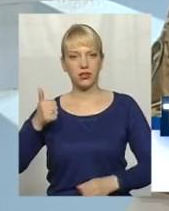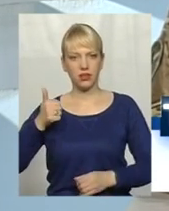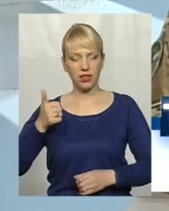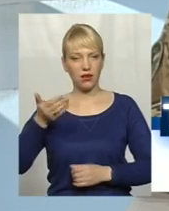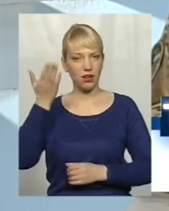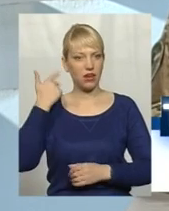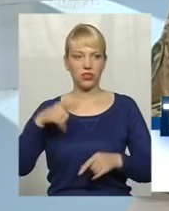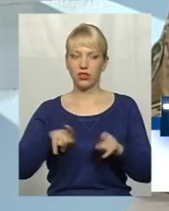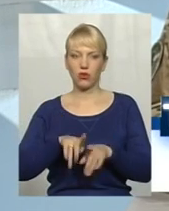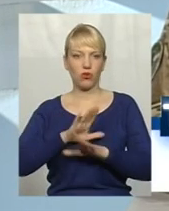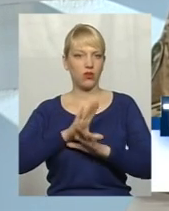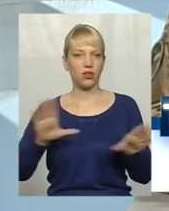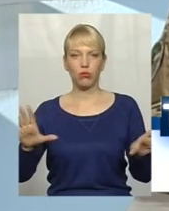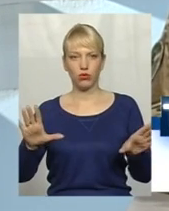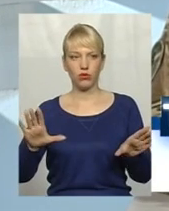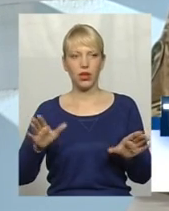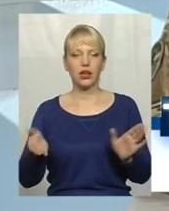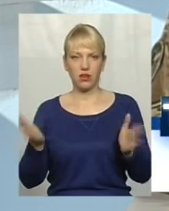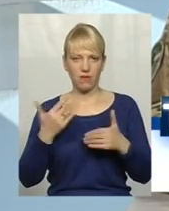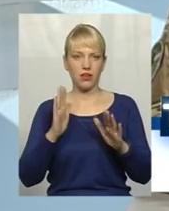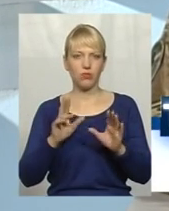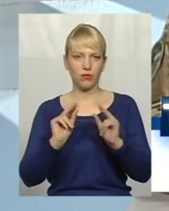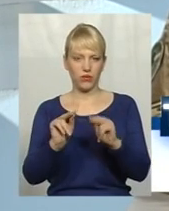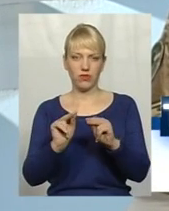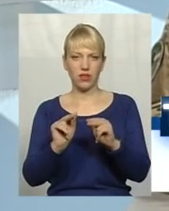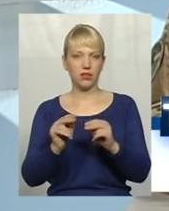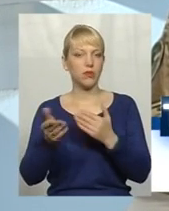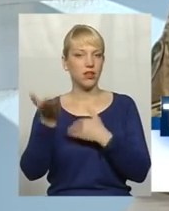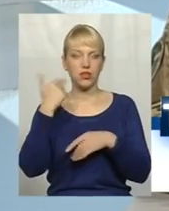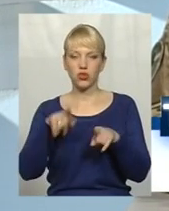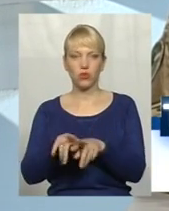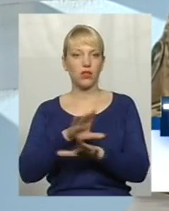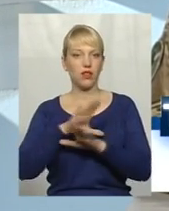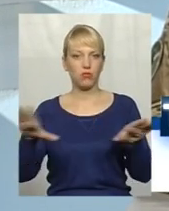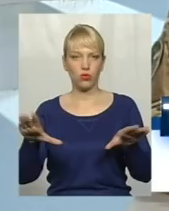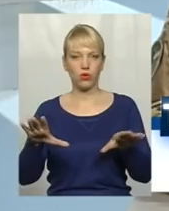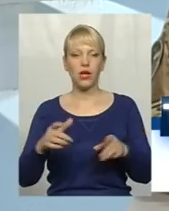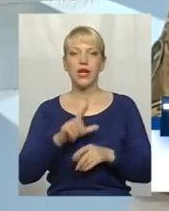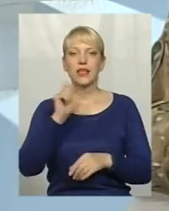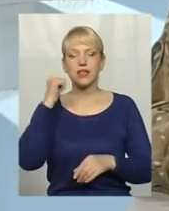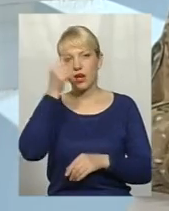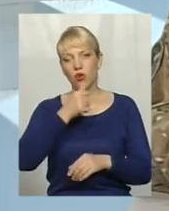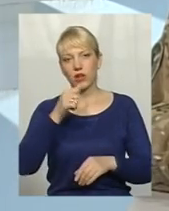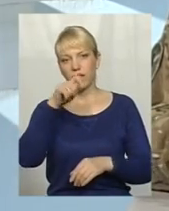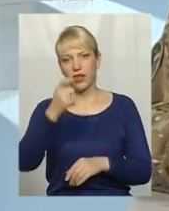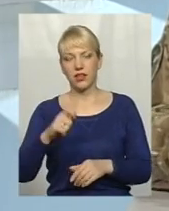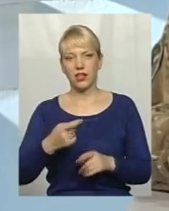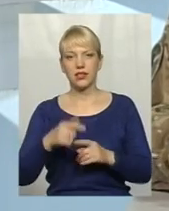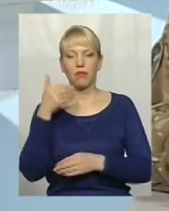Раніше такого не було. Давайте будемо відвертиме, такого не було. От за роки війни прапор став